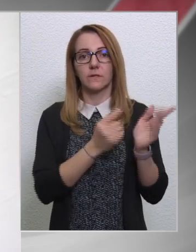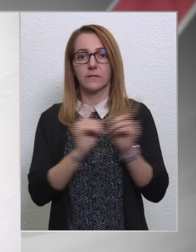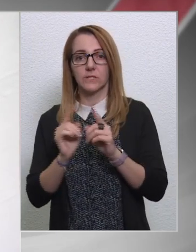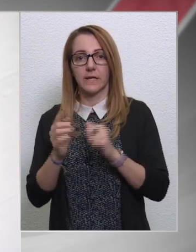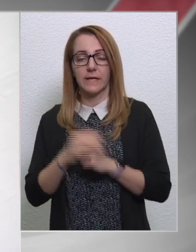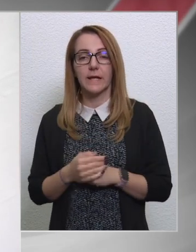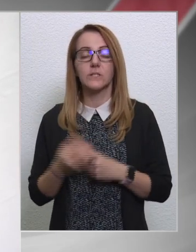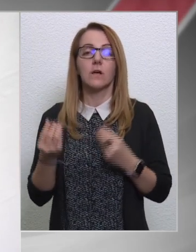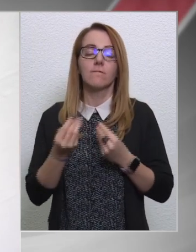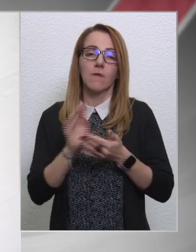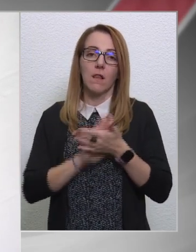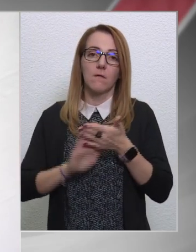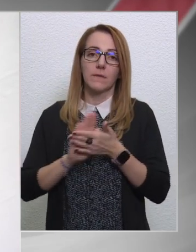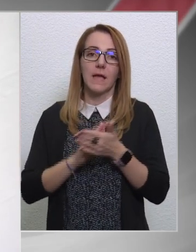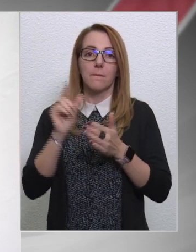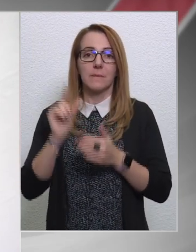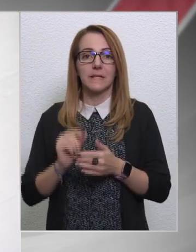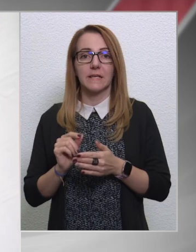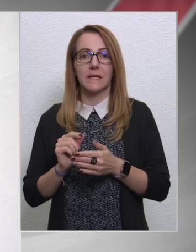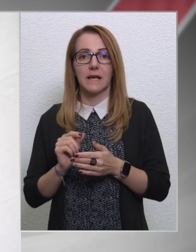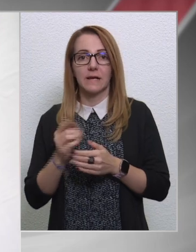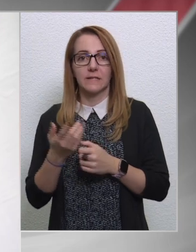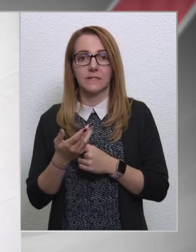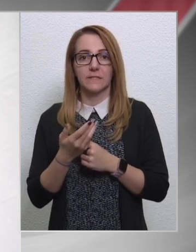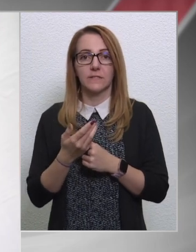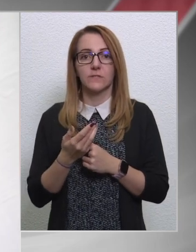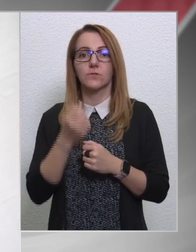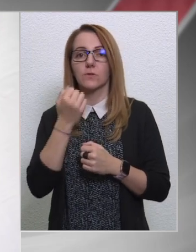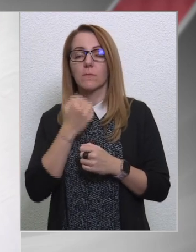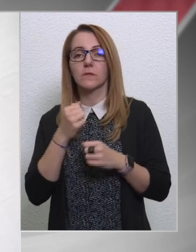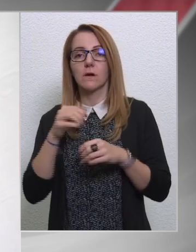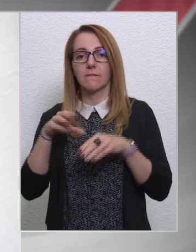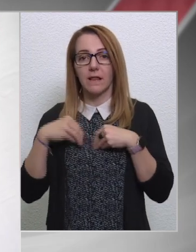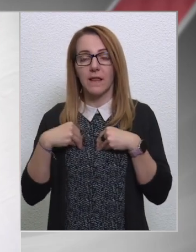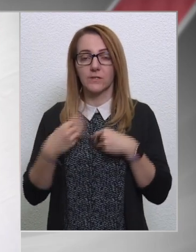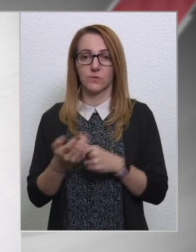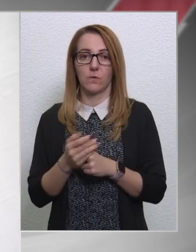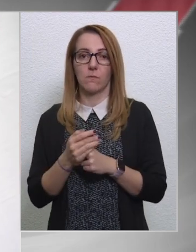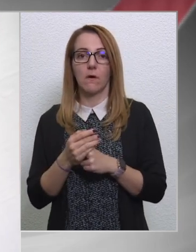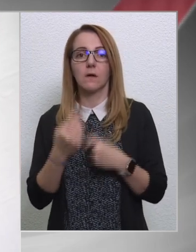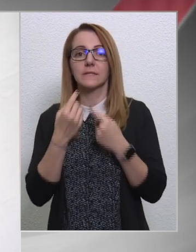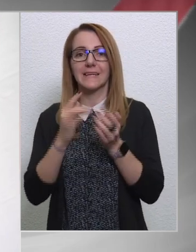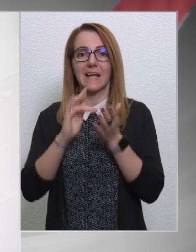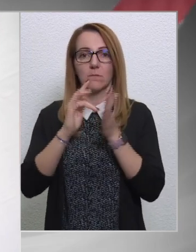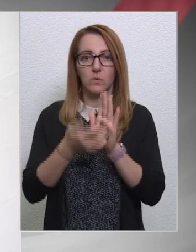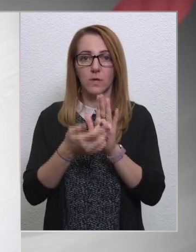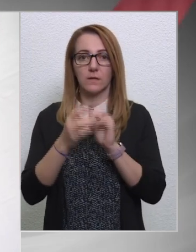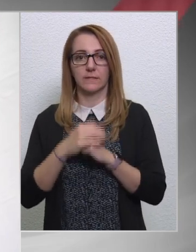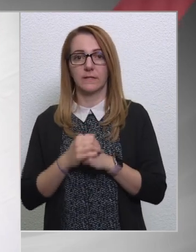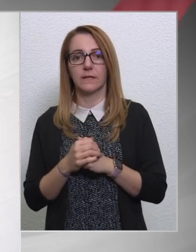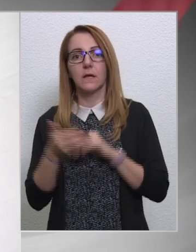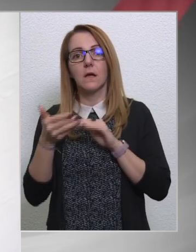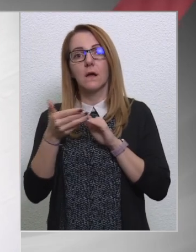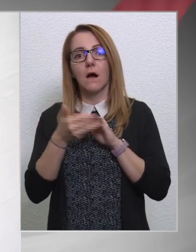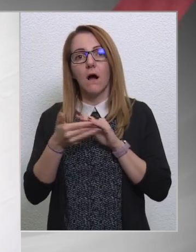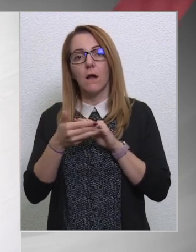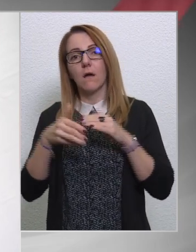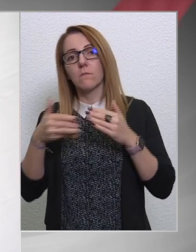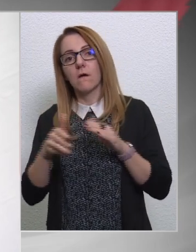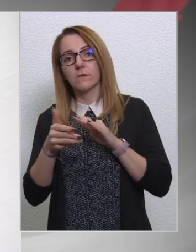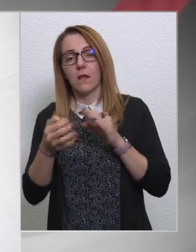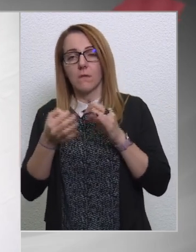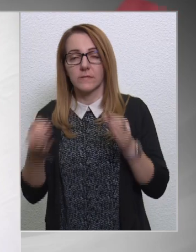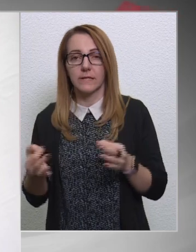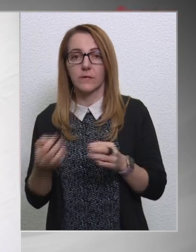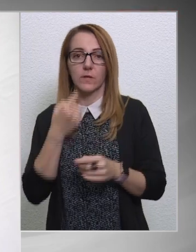eljárás. Tehát valamilyen minimális diszlepanciát a magyar vállalásokban, bizottságnak ahhoz ki kell mutatnia, akár alappal teszi ezt, akár